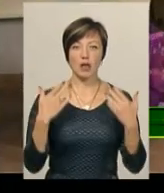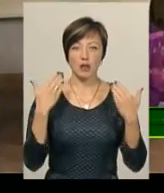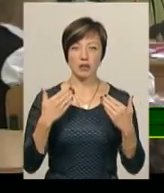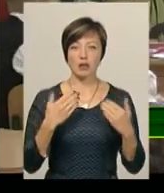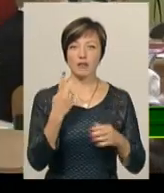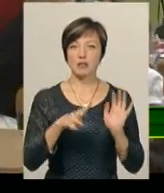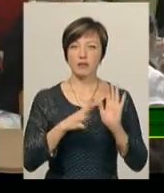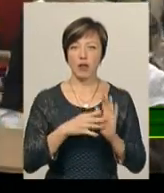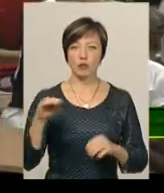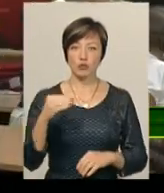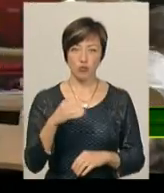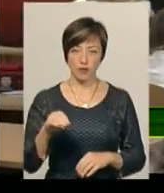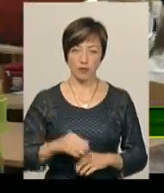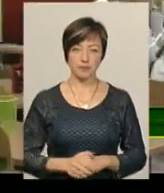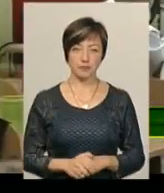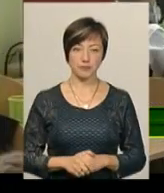підуть з 29 жовтня.